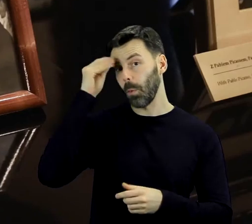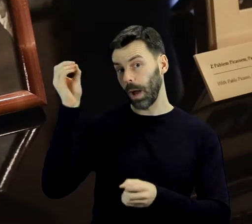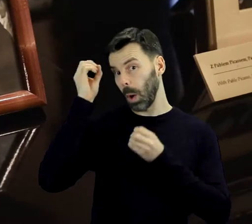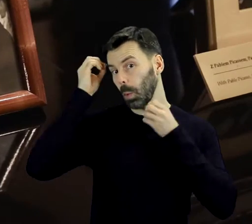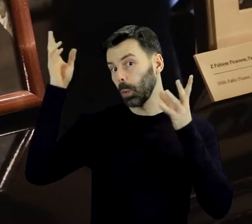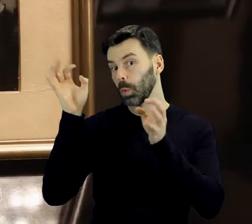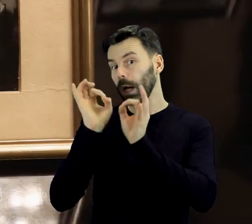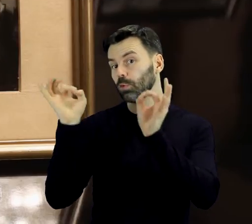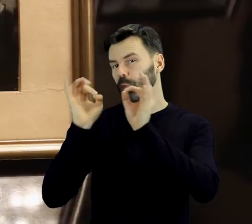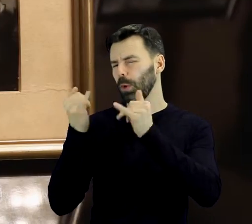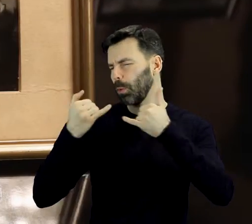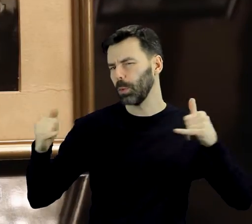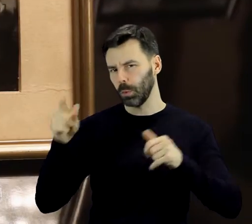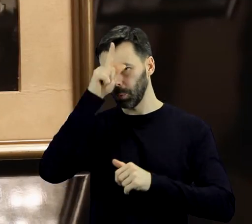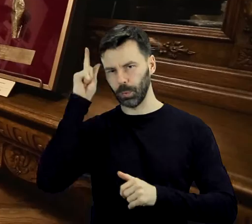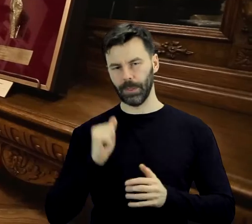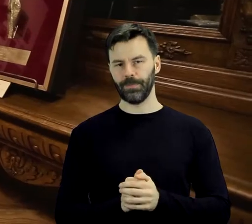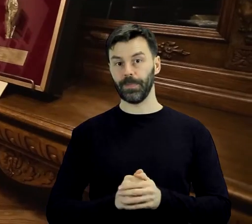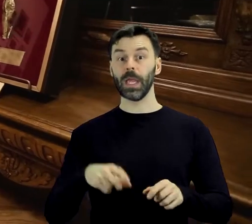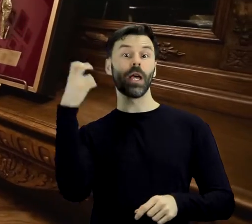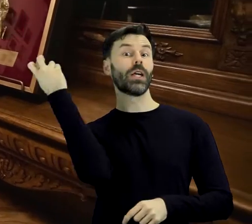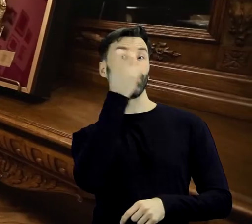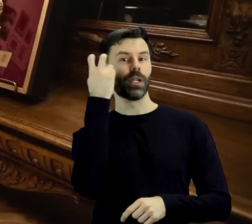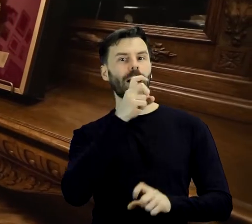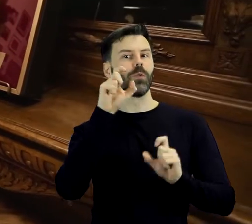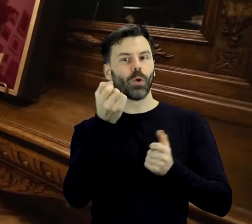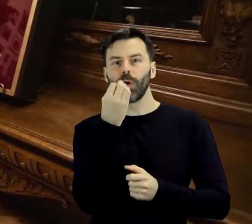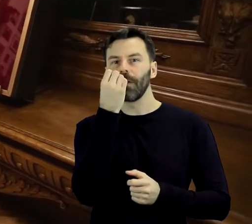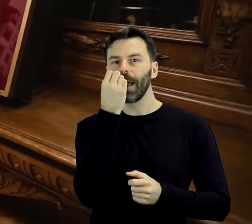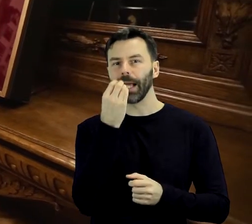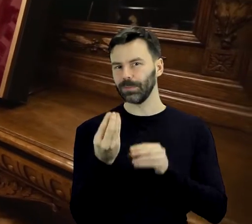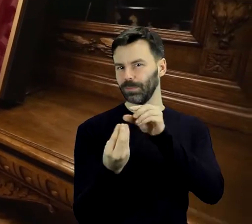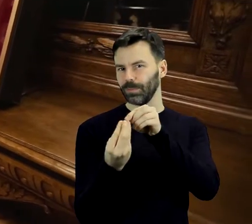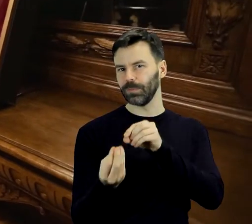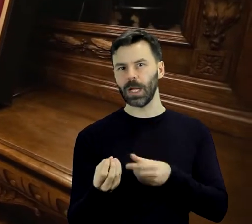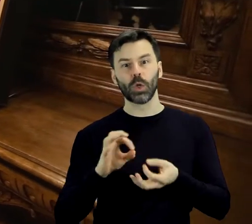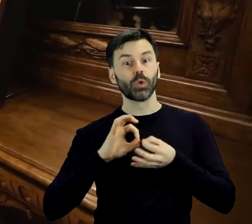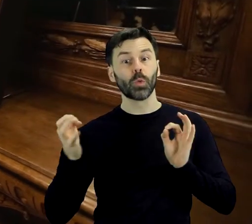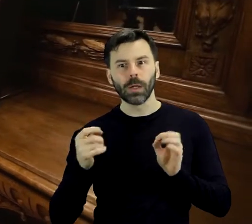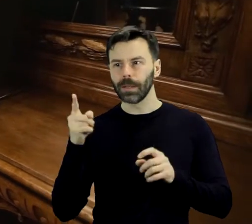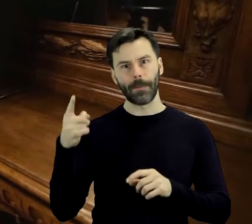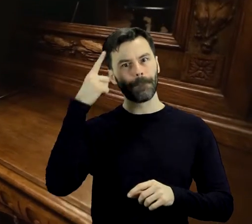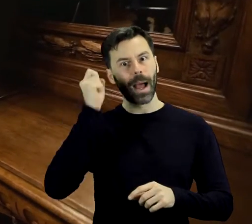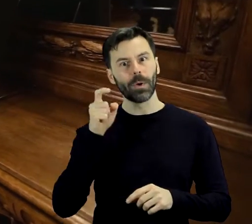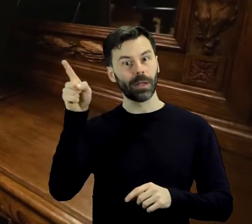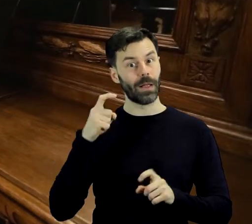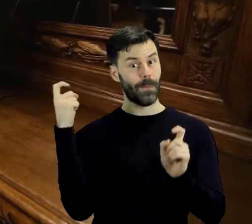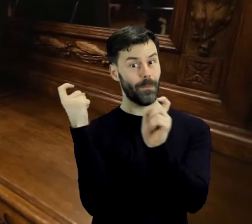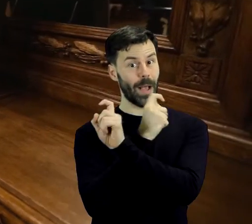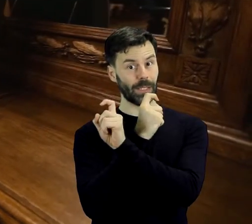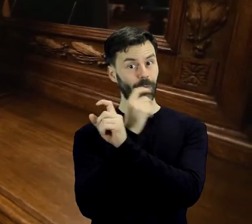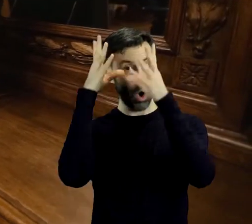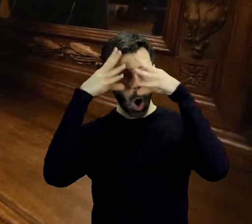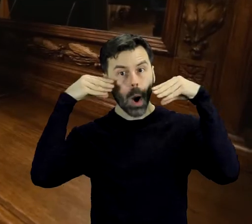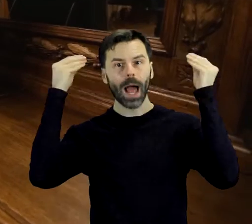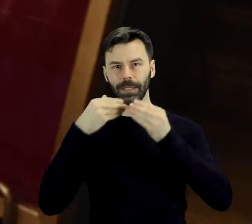kultury i sztuki. Ciekawym eksponatem jest pozłacany tulipan na pamiątkę wyhodowanej w